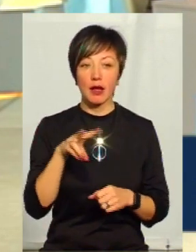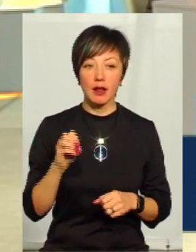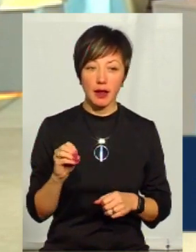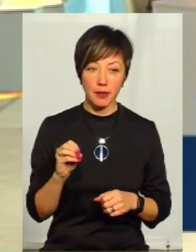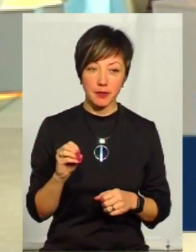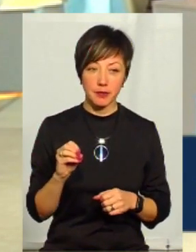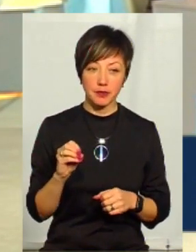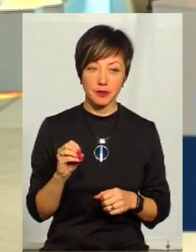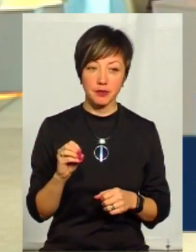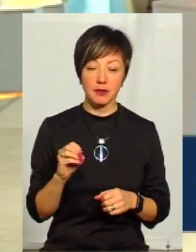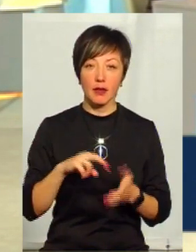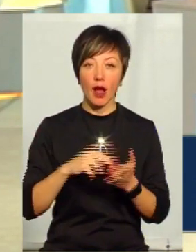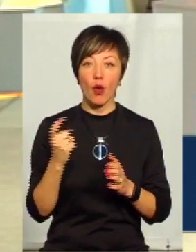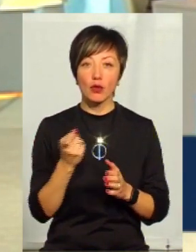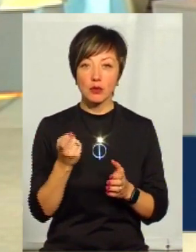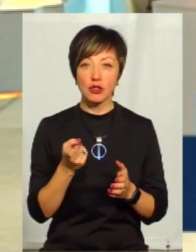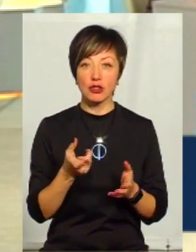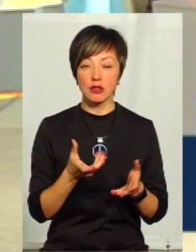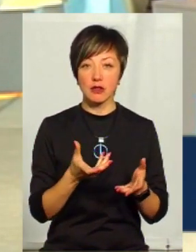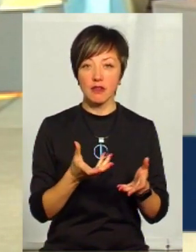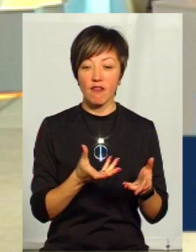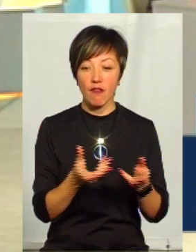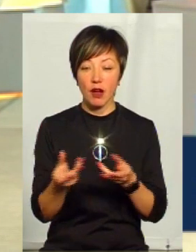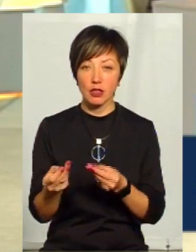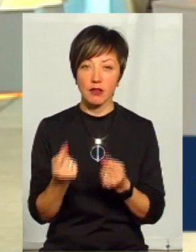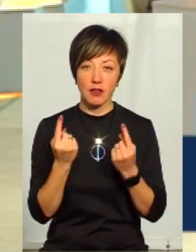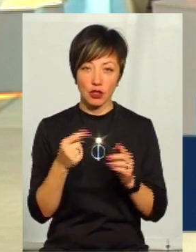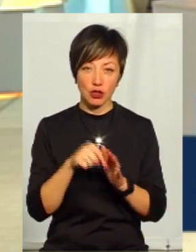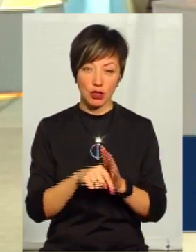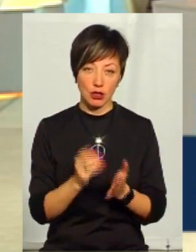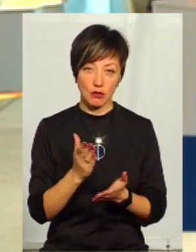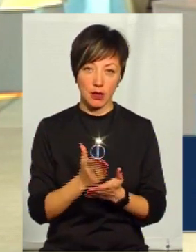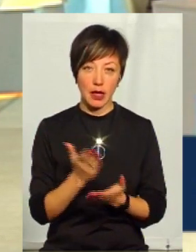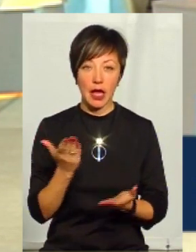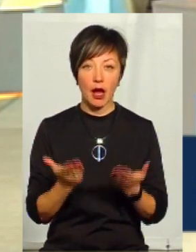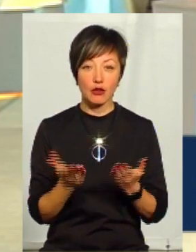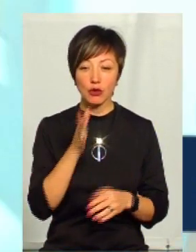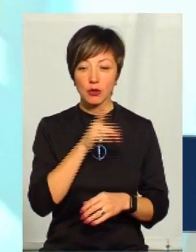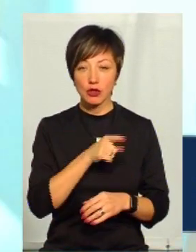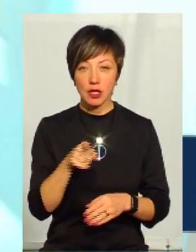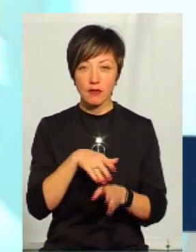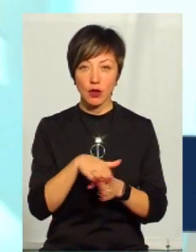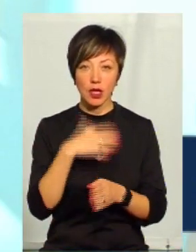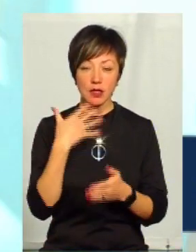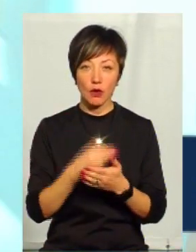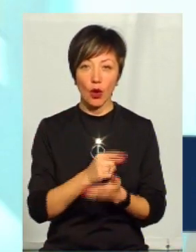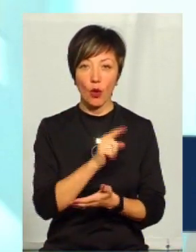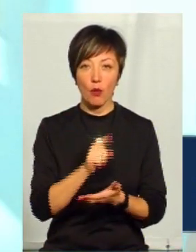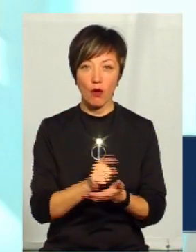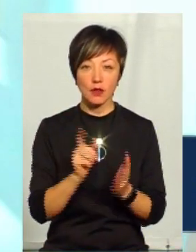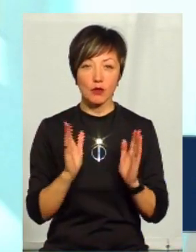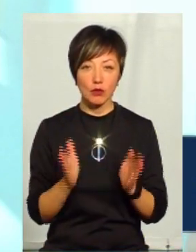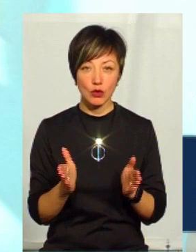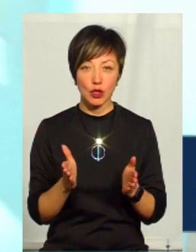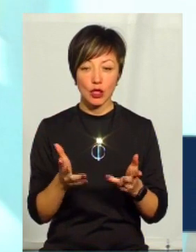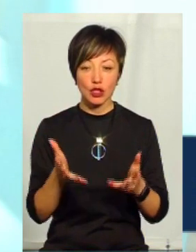економічні важелі будуть мати велике значення. Якщо під час виконання своїх обов'язків буде